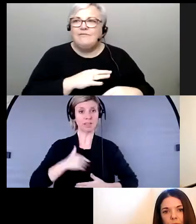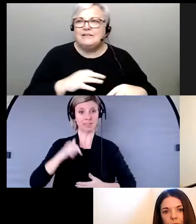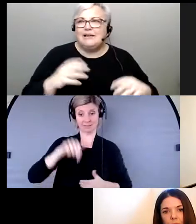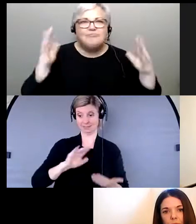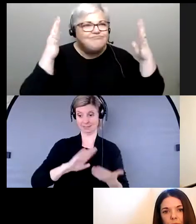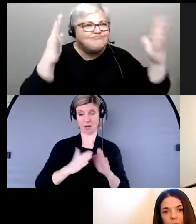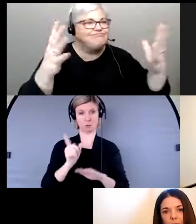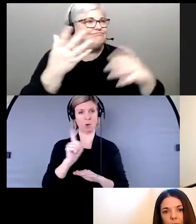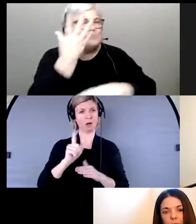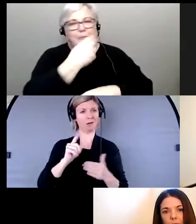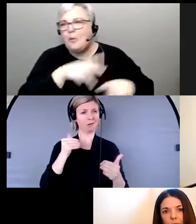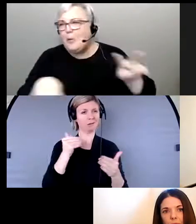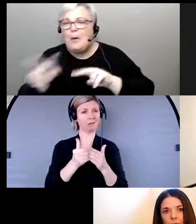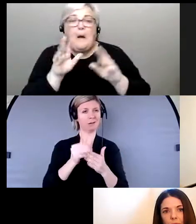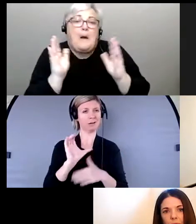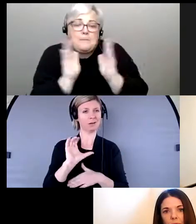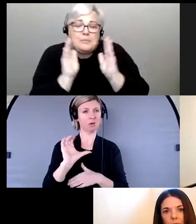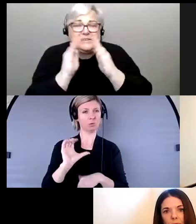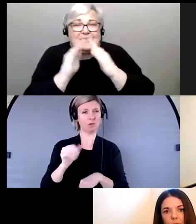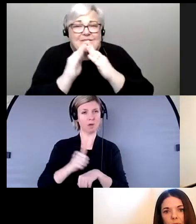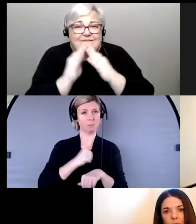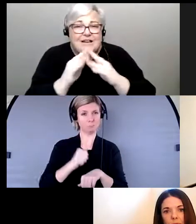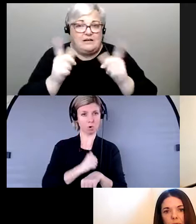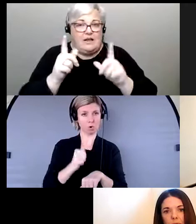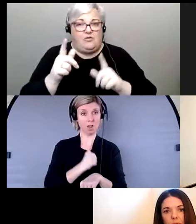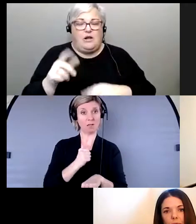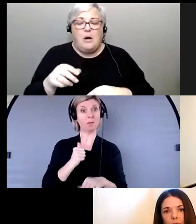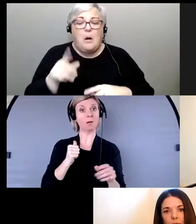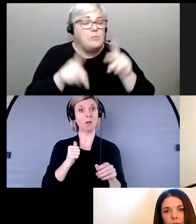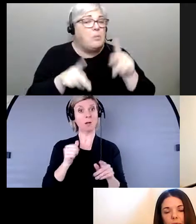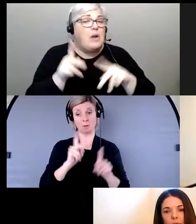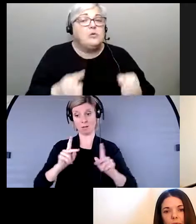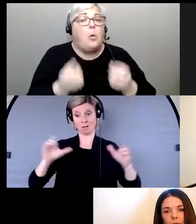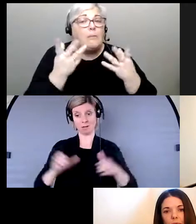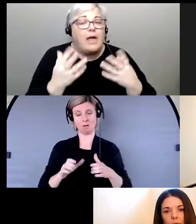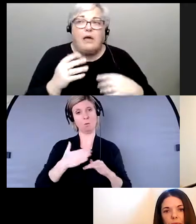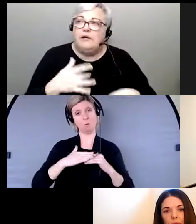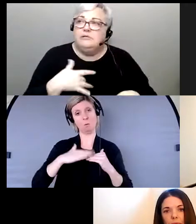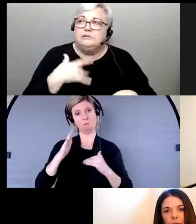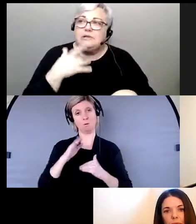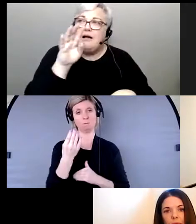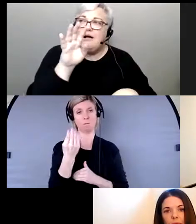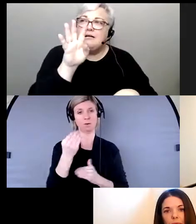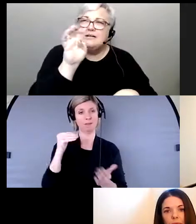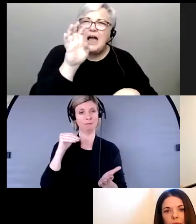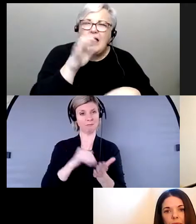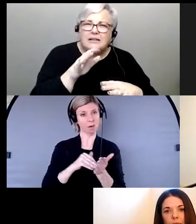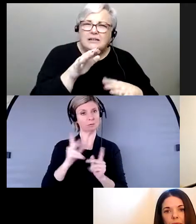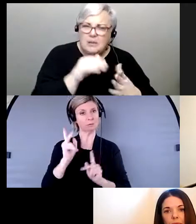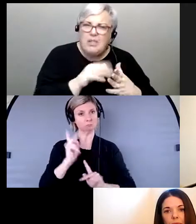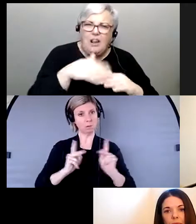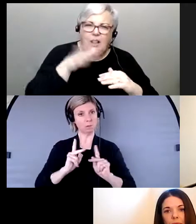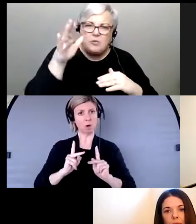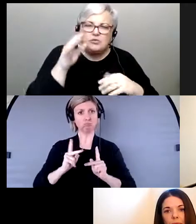C'est une petite ville dans la région métropolitaine de Calgary. La population est de plus de 40 000 résidents